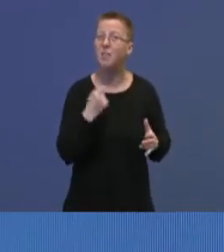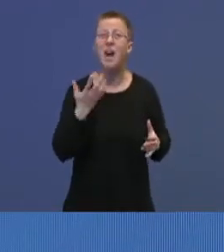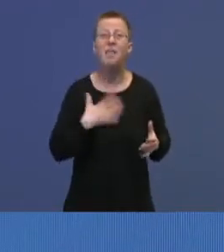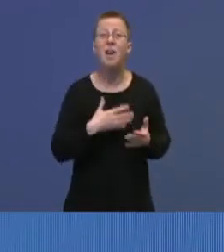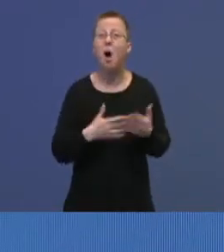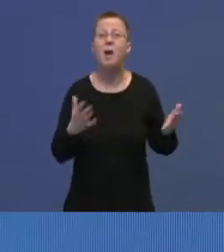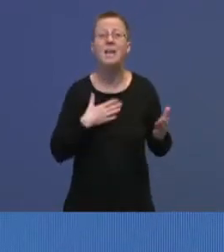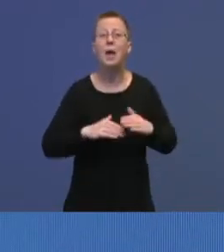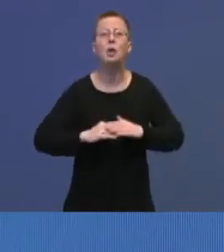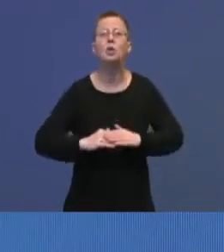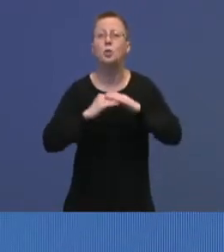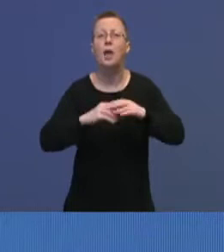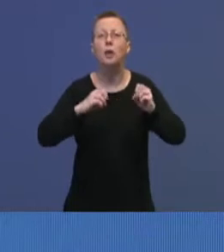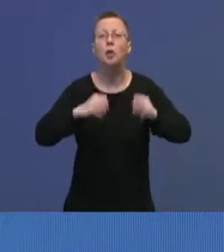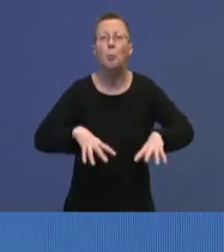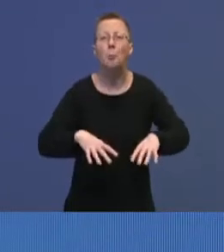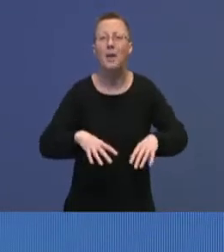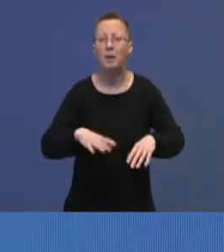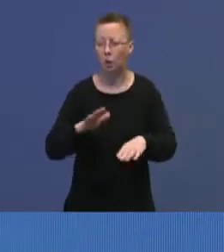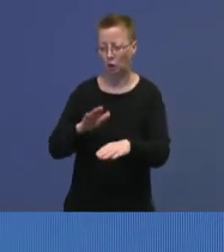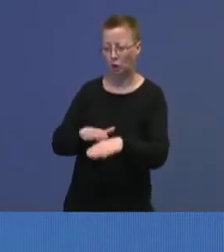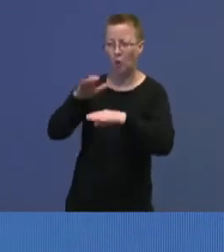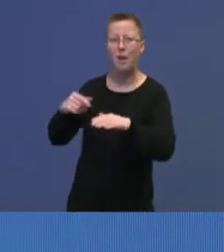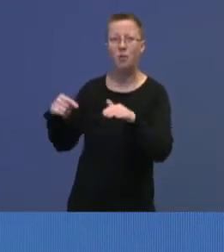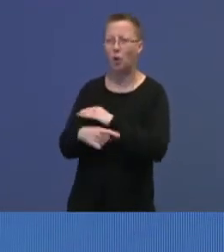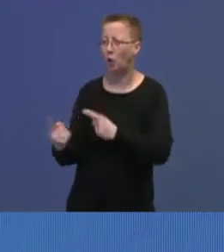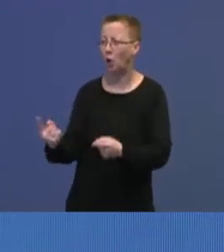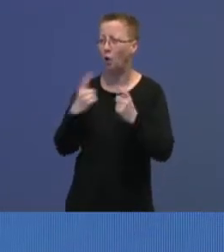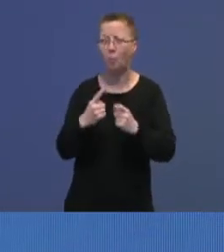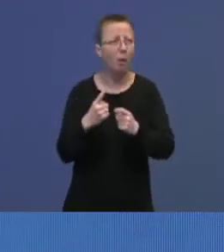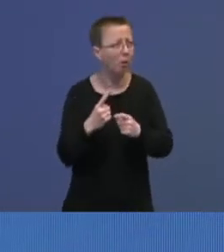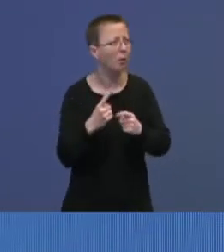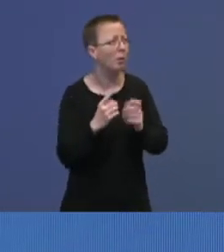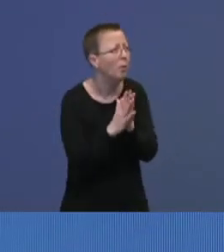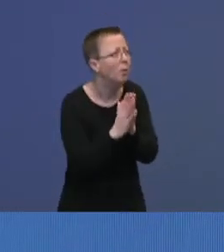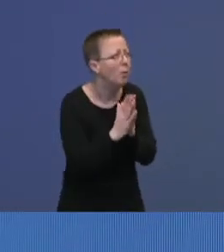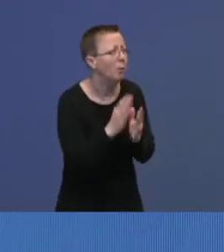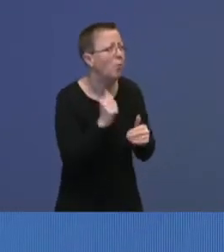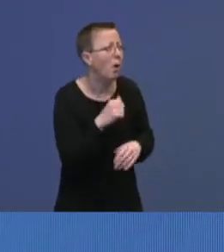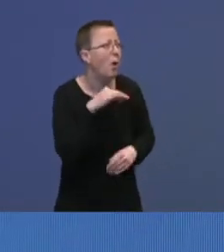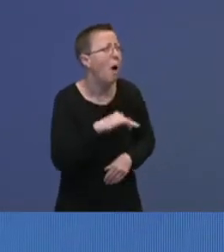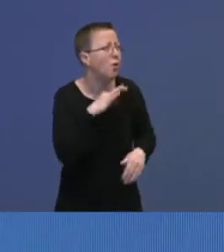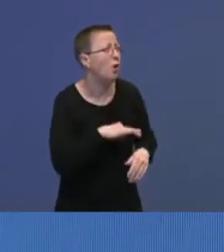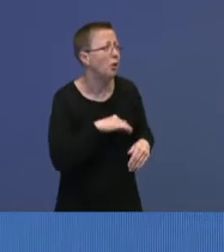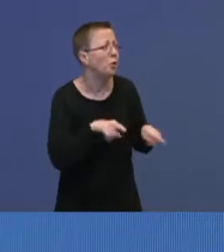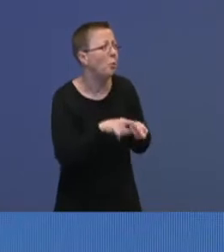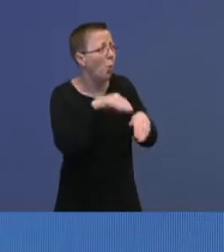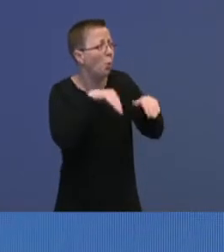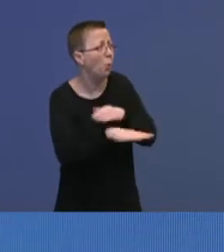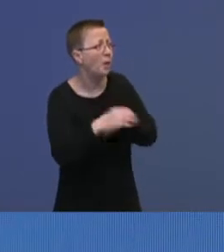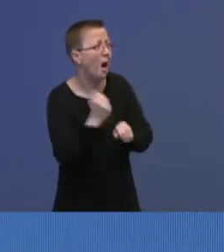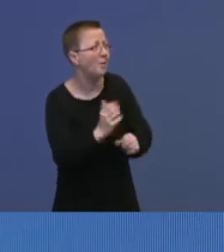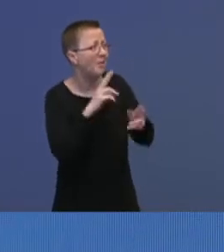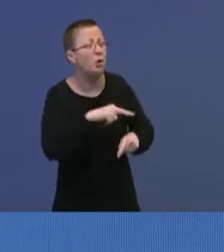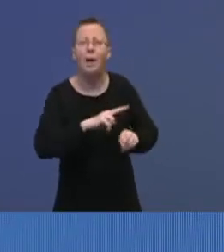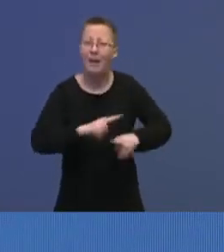sosial dumping. At sårbare flyktninger kommer og underbyr det som er standardene ute i det norske arbeidslivet. Dette er